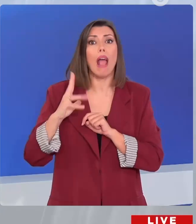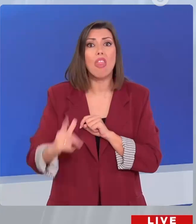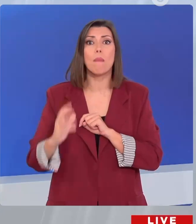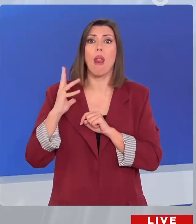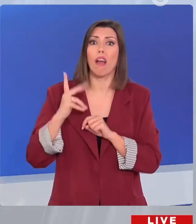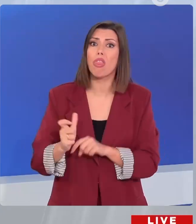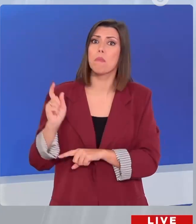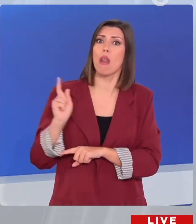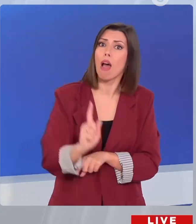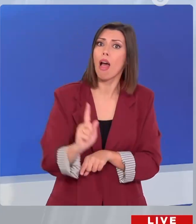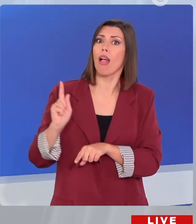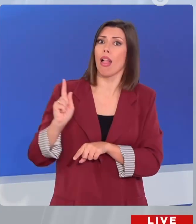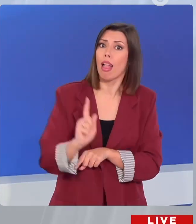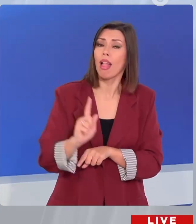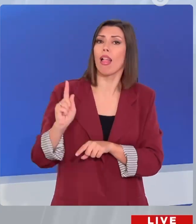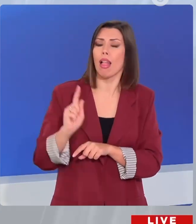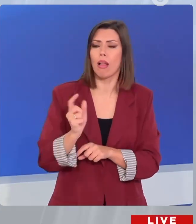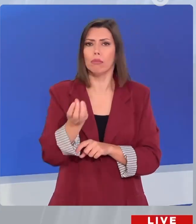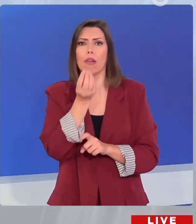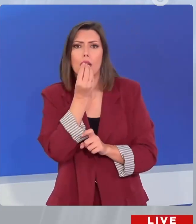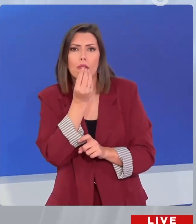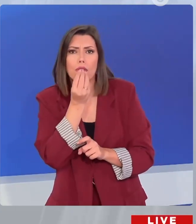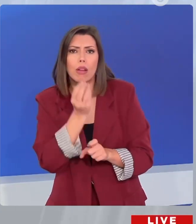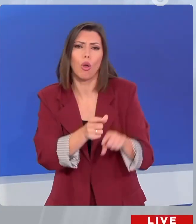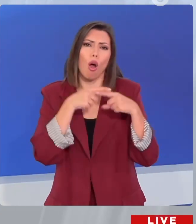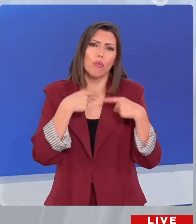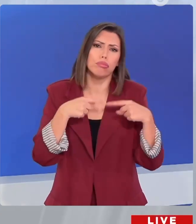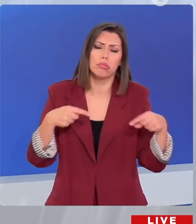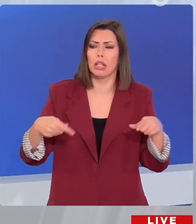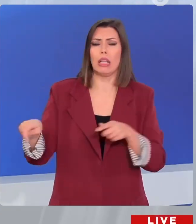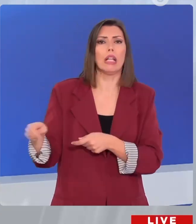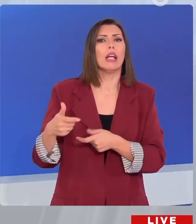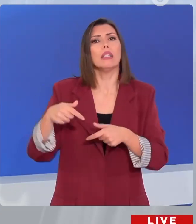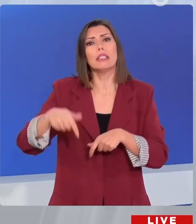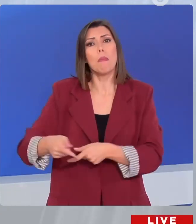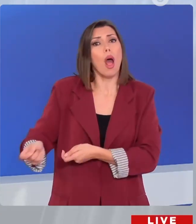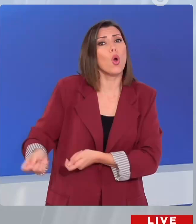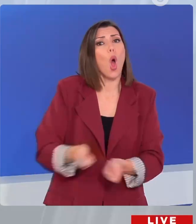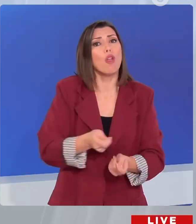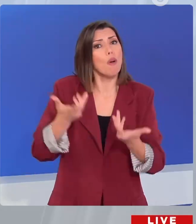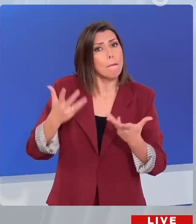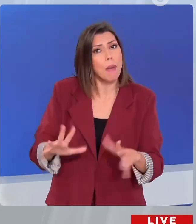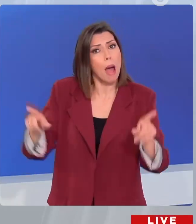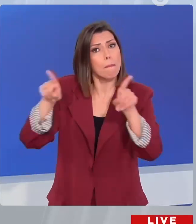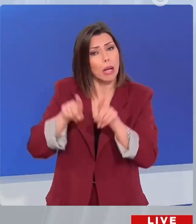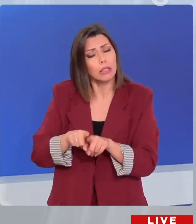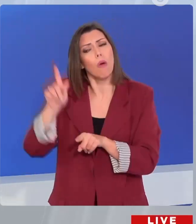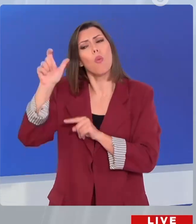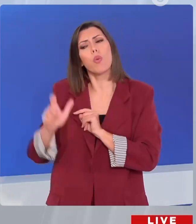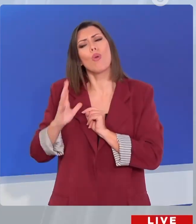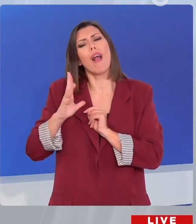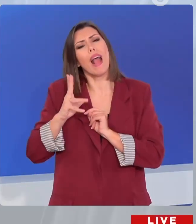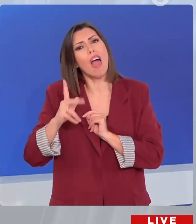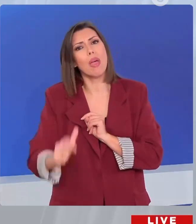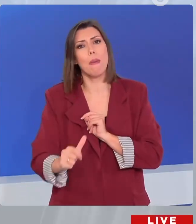since Donald Trump won. Dining with him on the patio at times. Today they were seen on the golf course together. Musk has been in the room